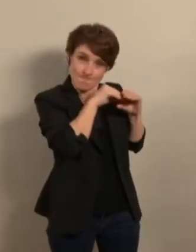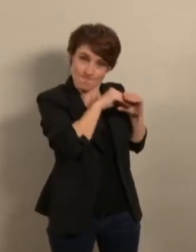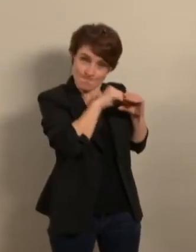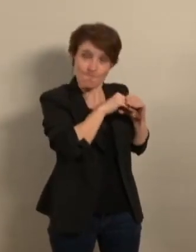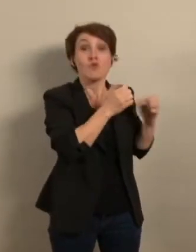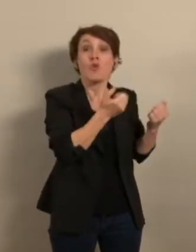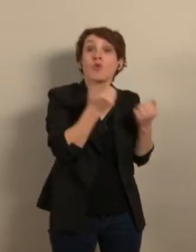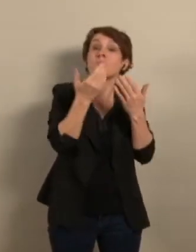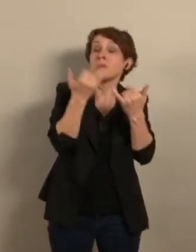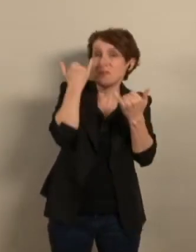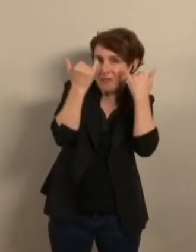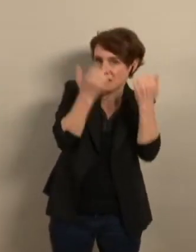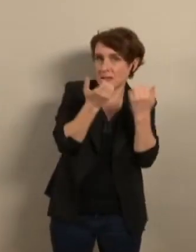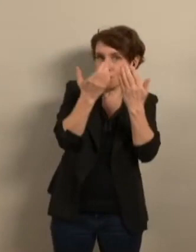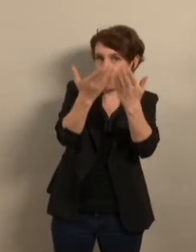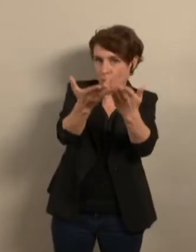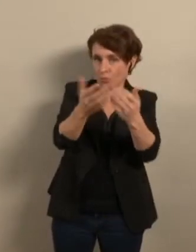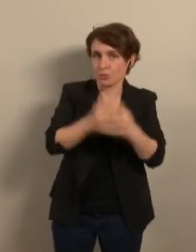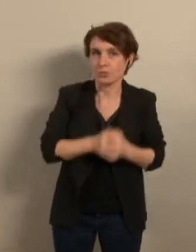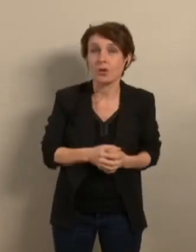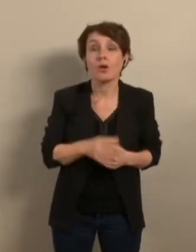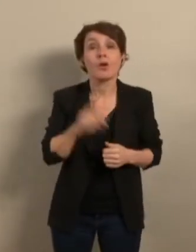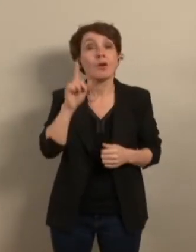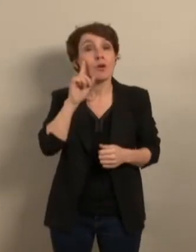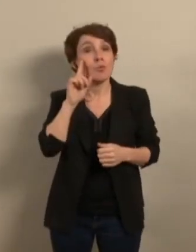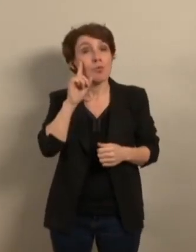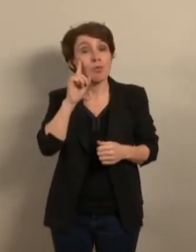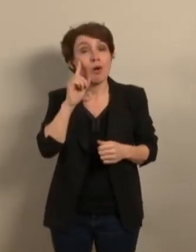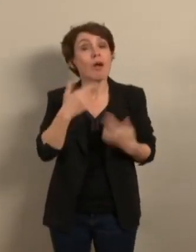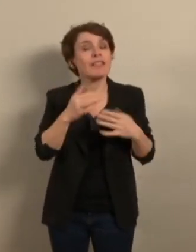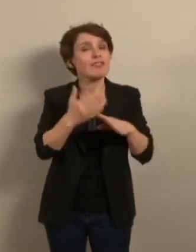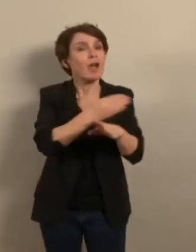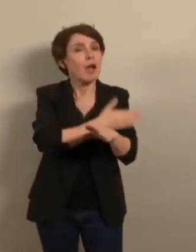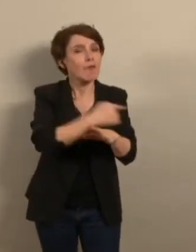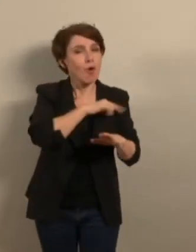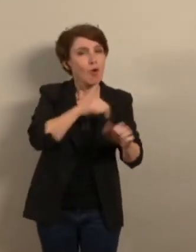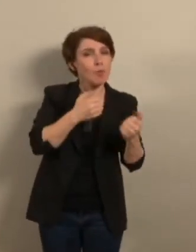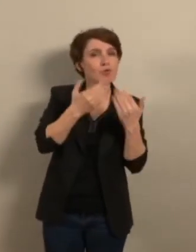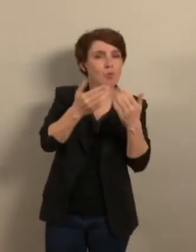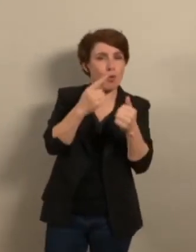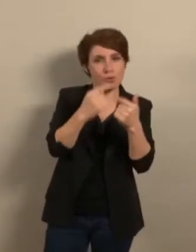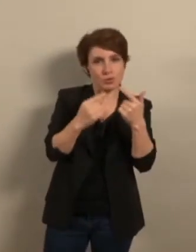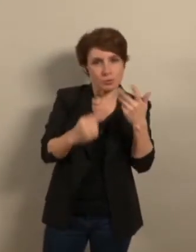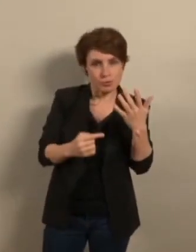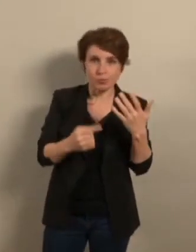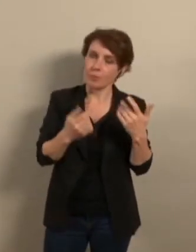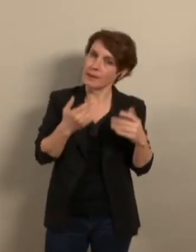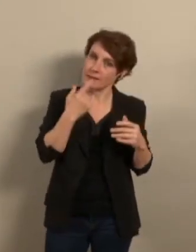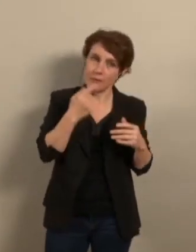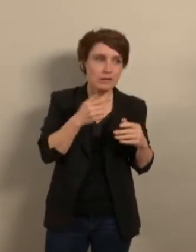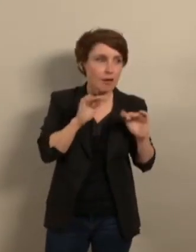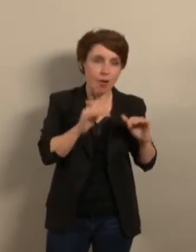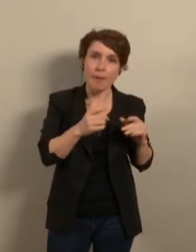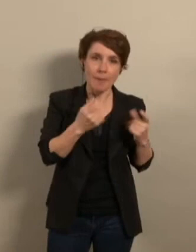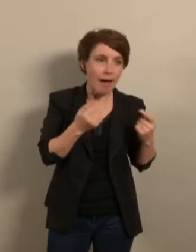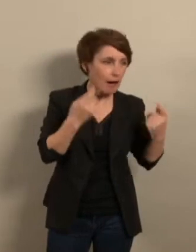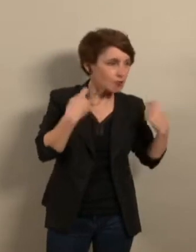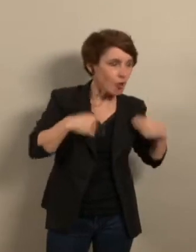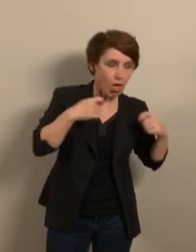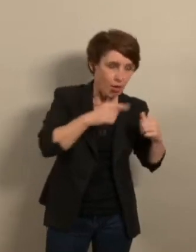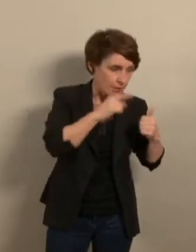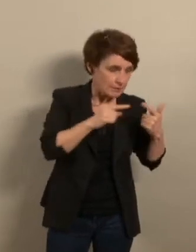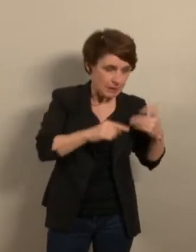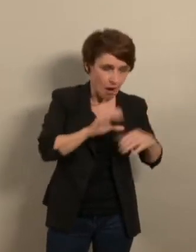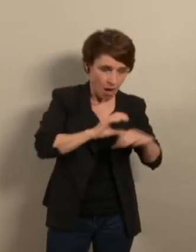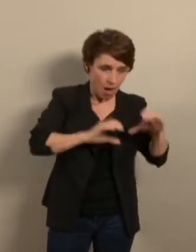quelques opérations citées plus tôt, qui peuvent paraître anecdotiques, mais représentent de grosses sommes, mises bout à bout, certaines